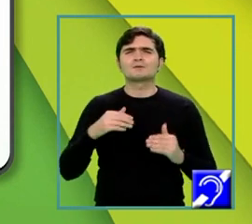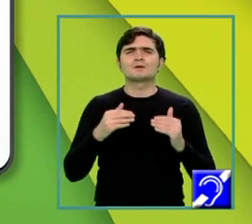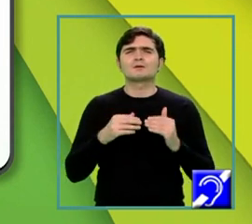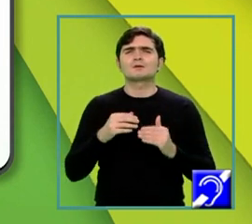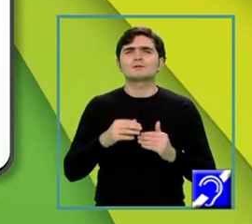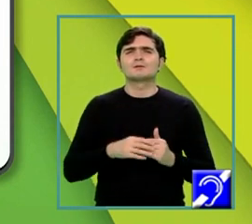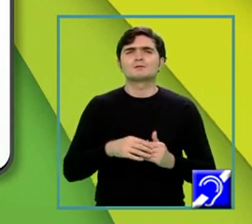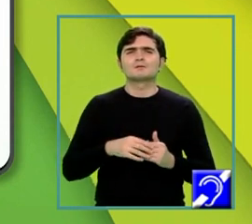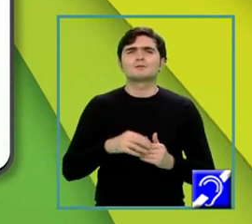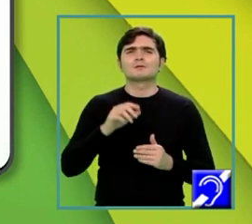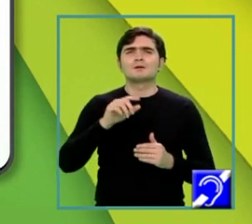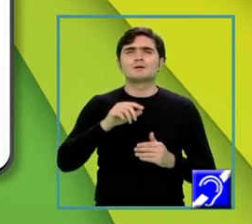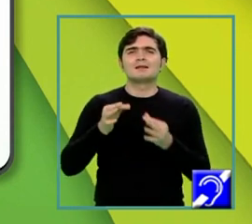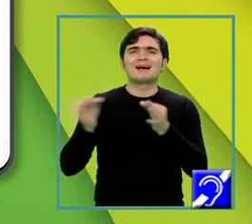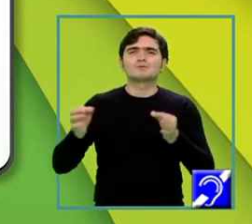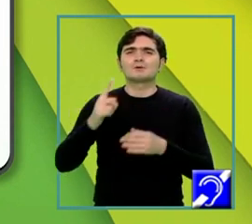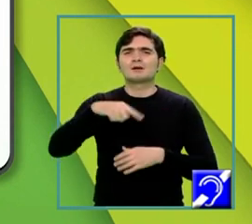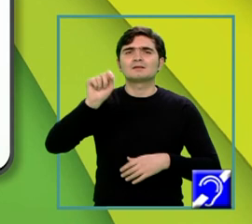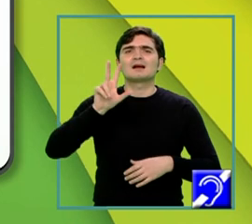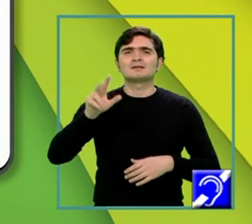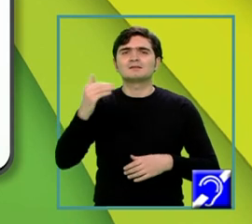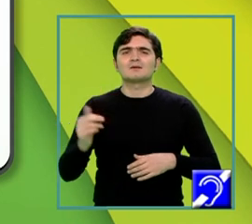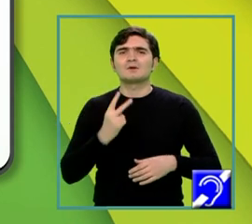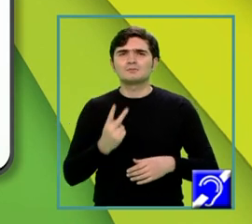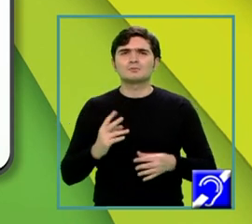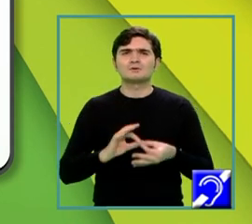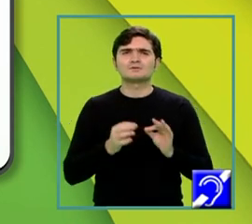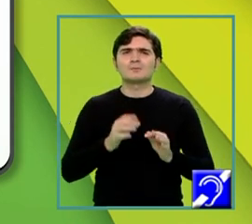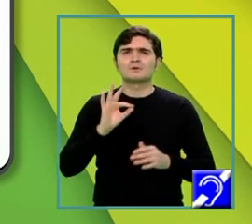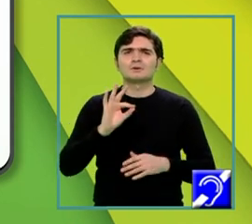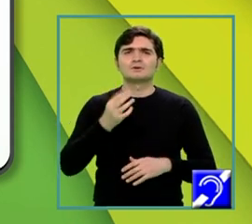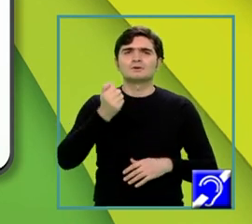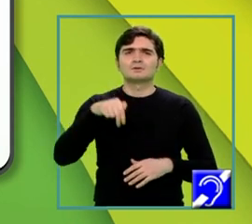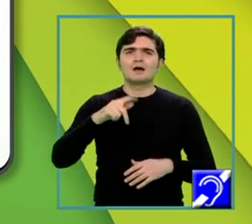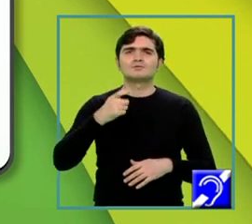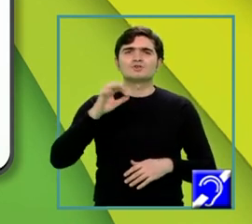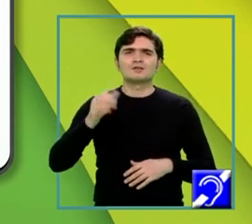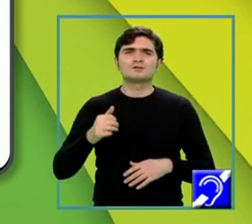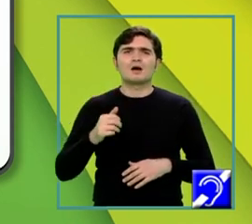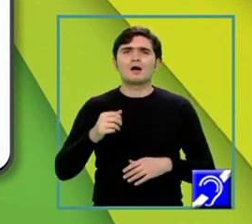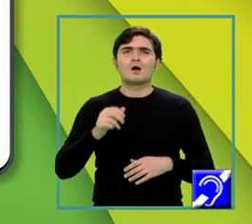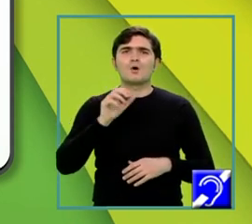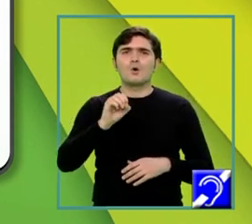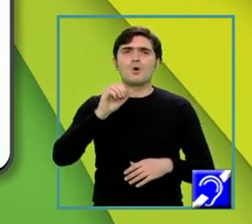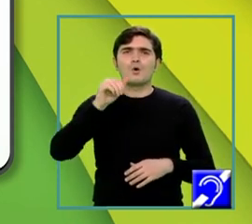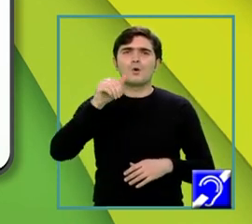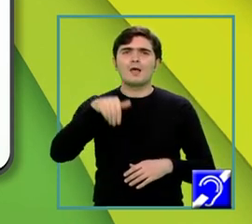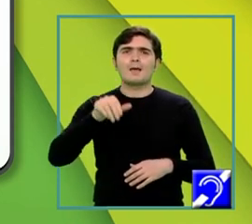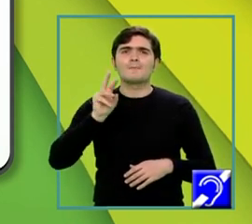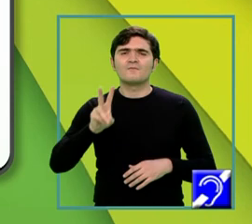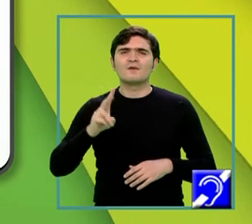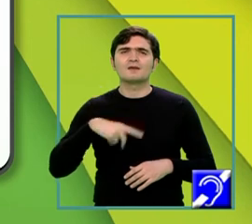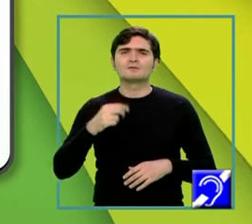latul radical din 3 pe 2, ceea ce am obținut acolo nu radical în 3, deci tangenta este 2 supra 3, tangenta unghiului OMV. Și